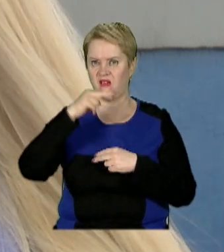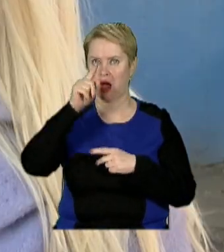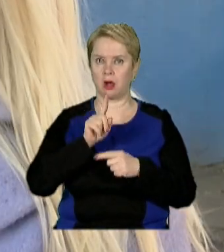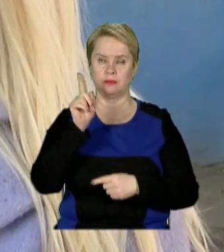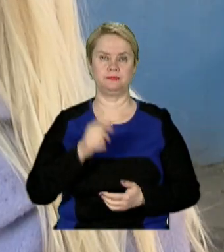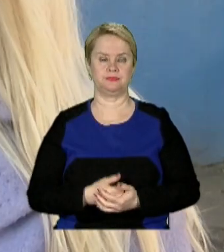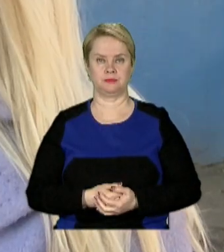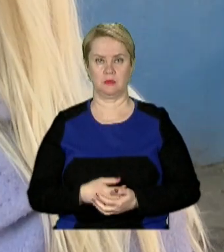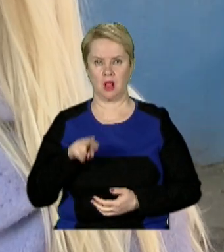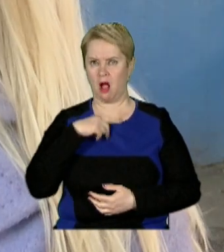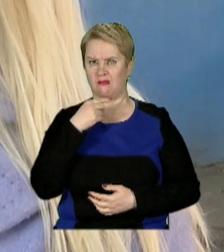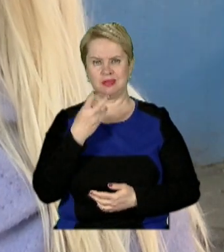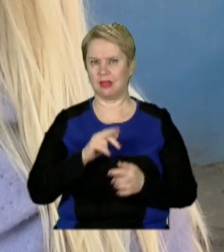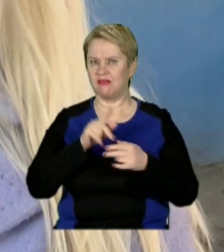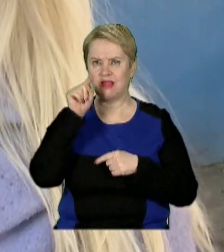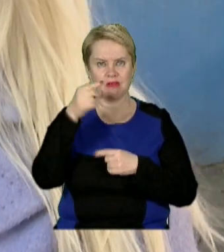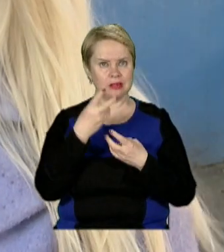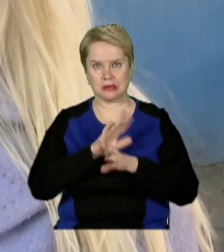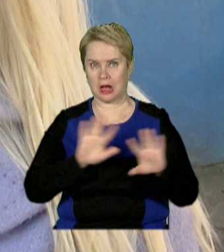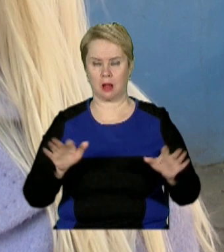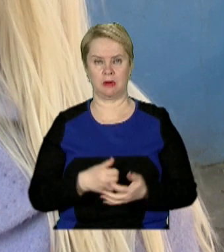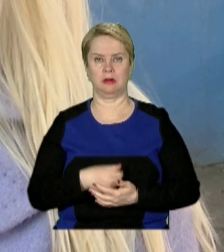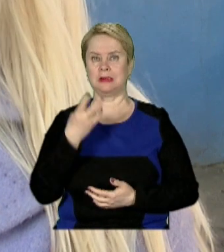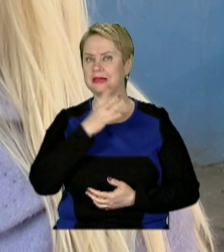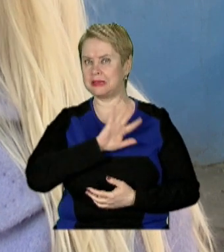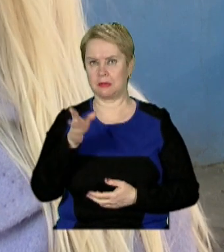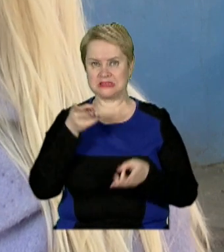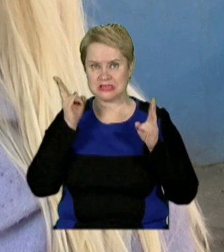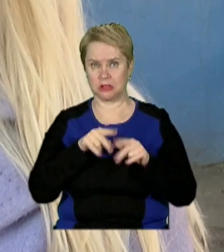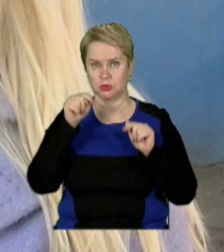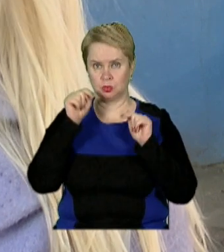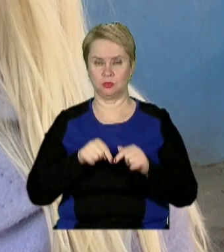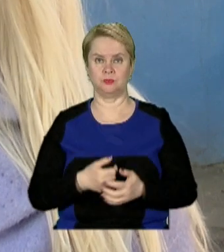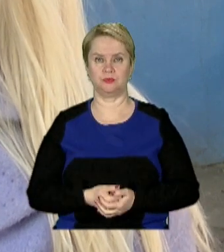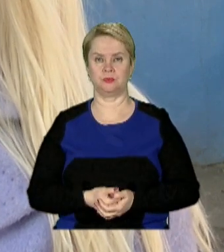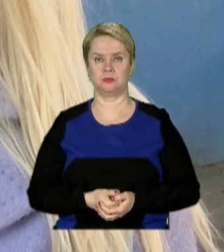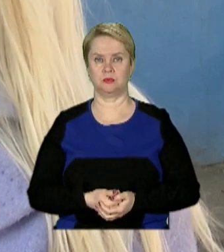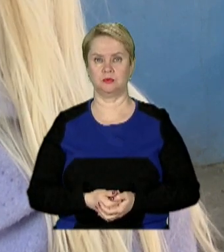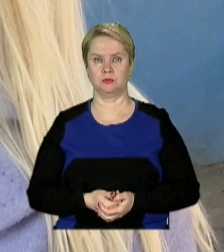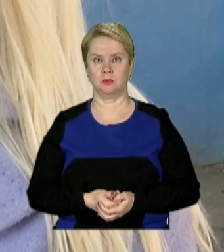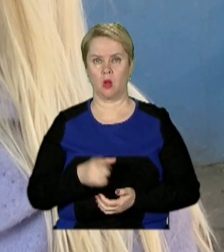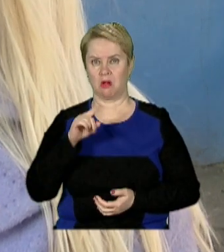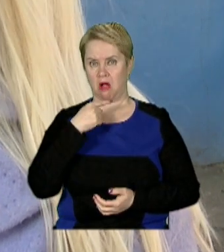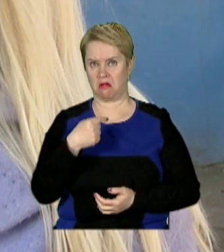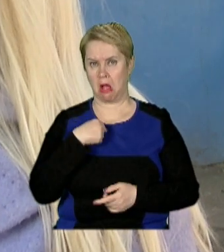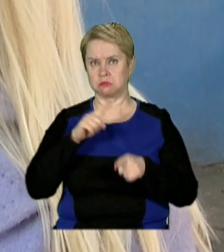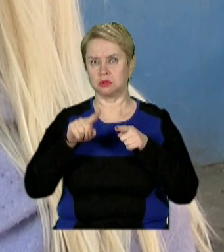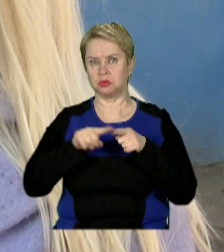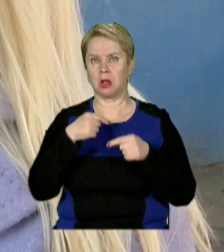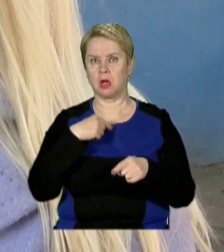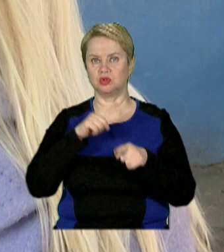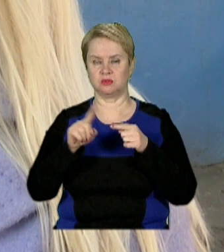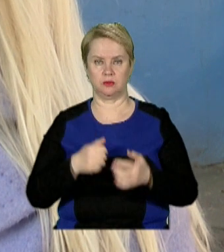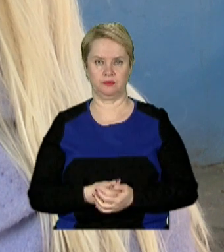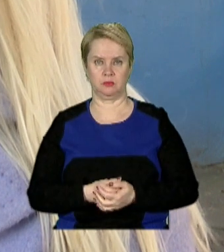поверхі. Я кажу, та не треба йти туди, не треба, залишайся тут. Вона каже, я швидко, я